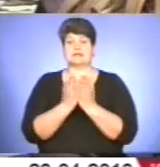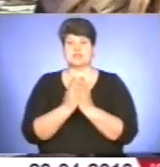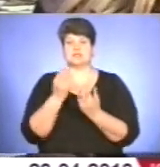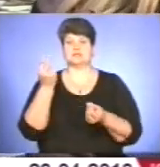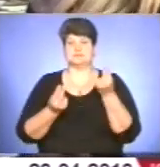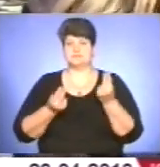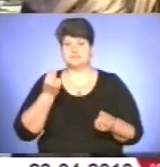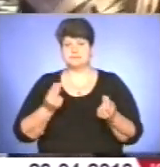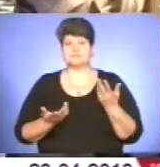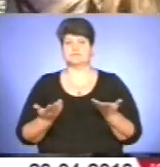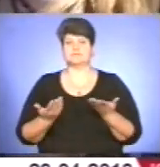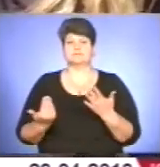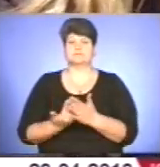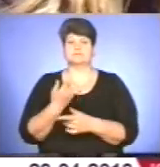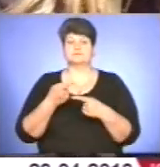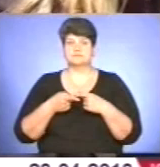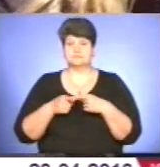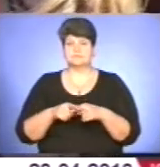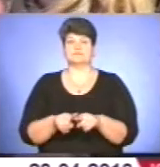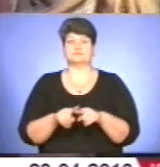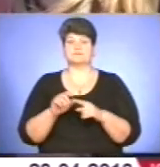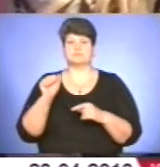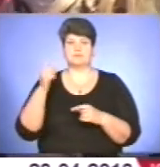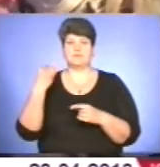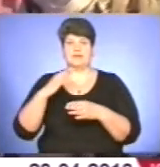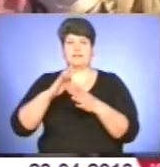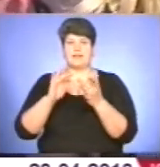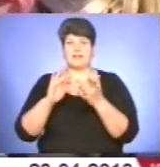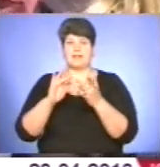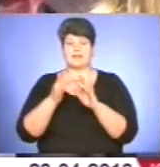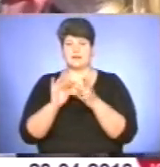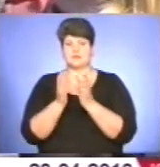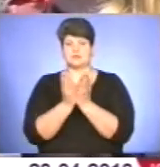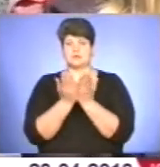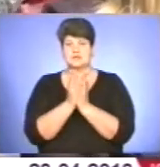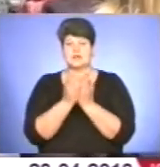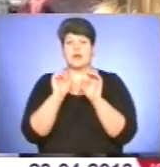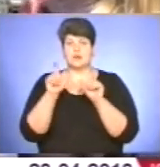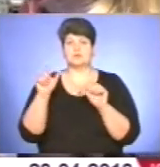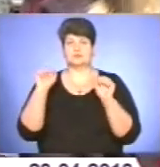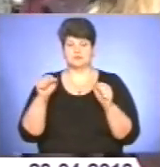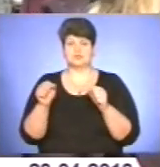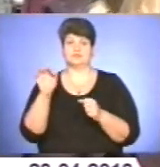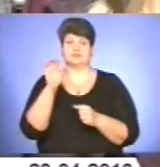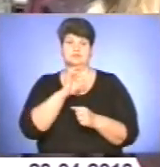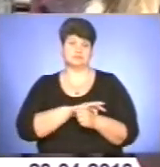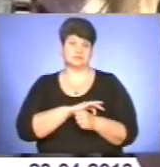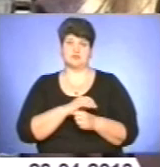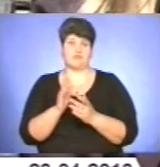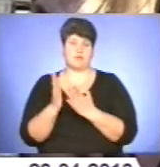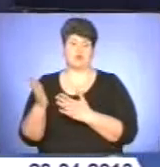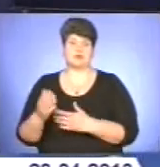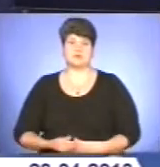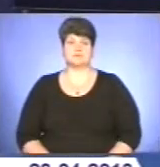також новітні технології. Це айпеди, електронні книжки, де люди можуть приходити і користуватися ними в бібліотеці».